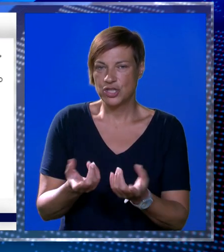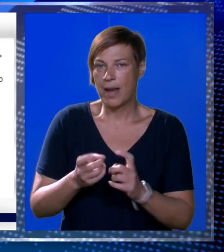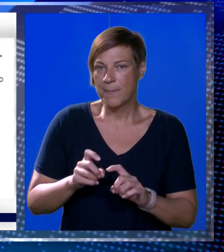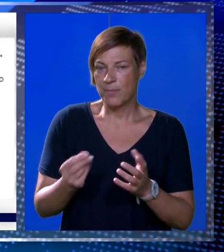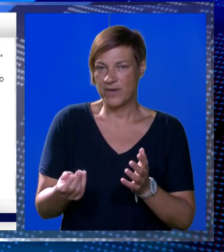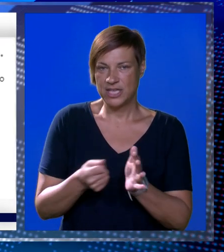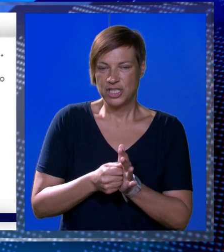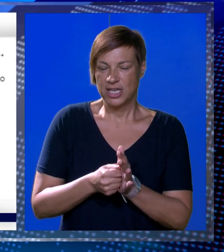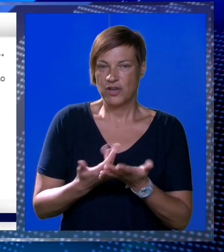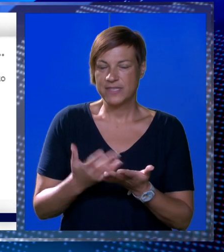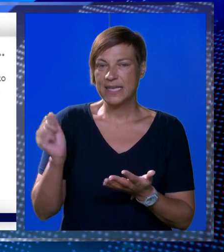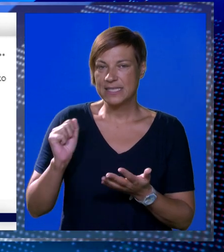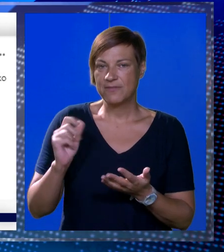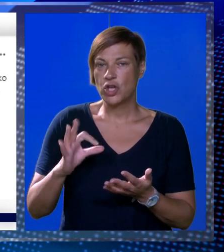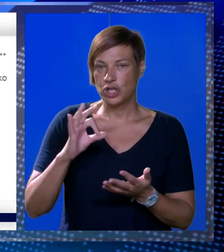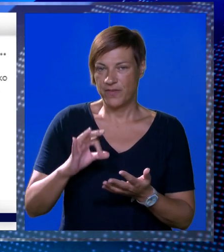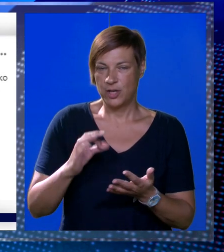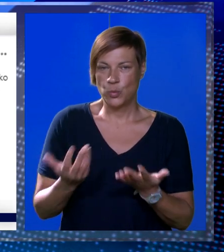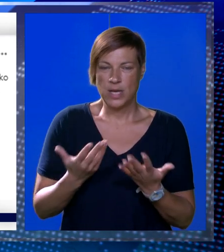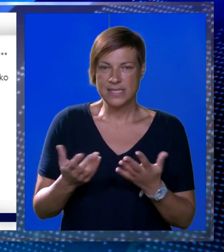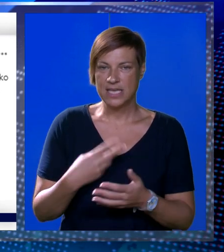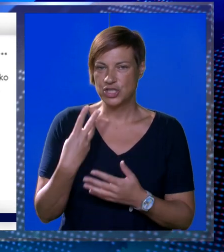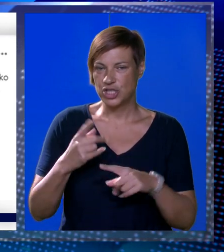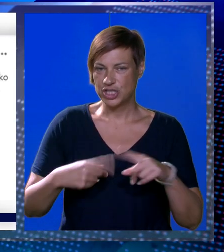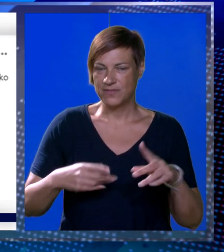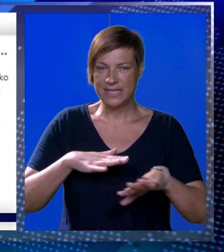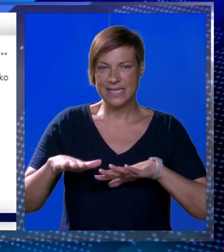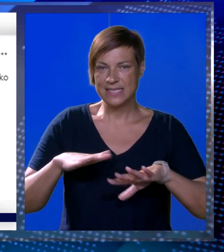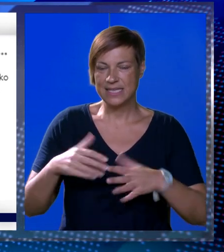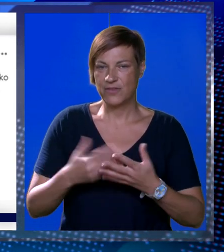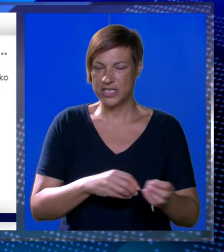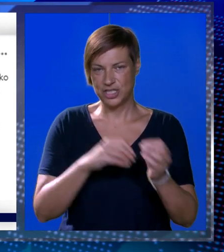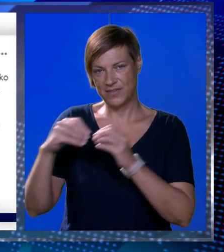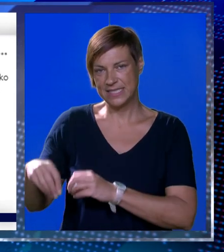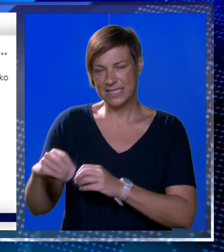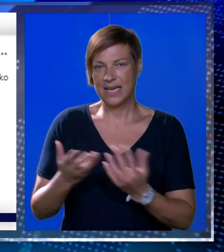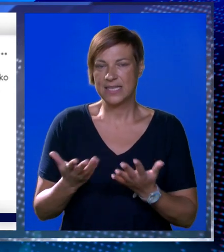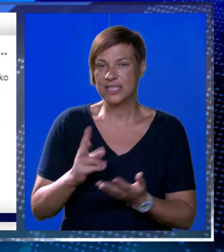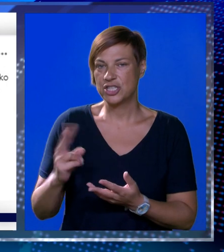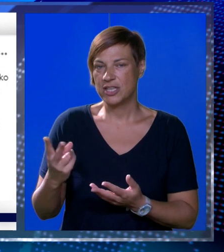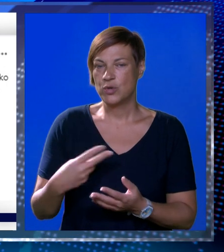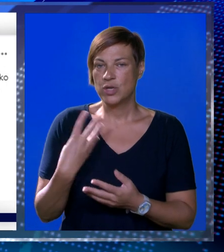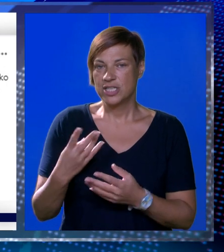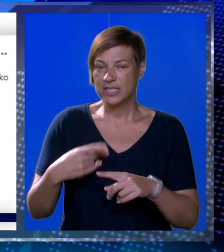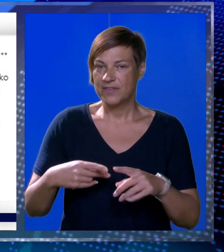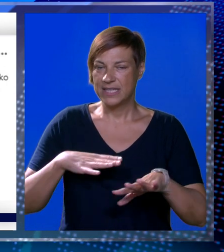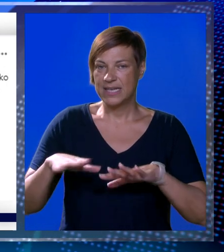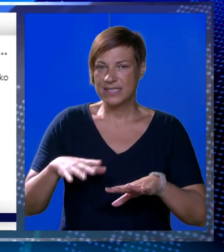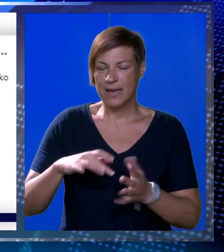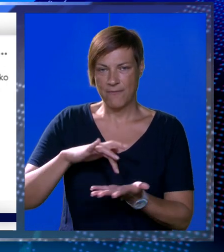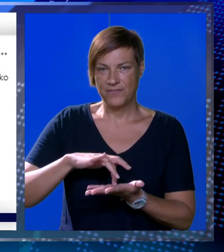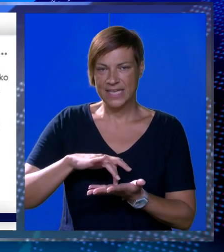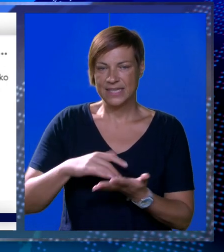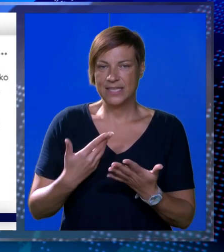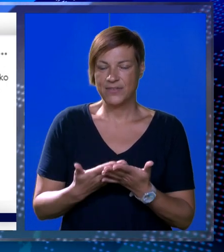nam je povlačenje novaca iz fondova nula zašto je četvrtina stanovnika iselila zašto je druga četvrtina stanovnika